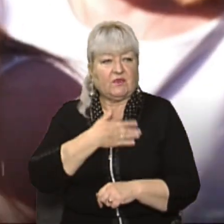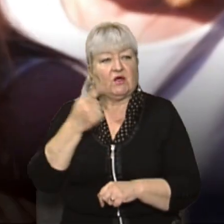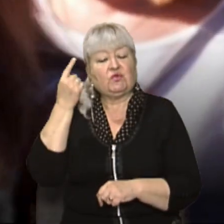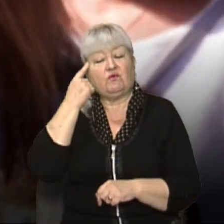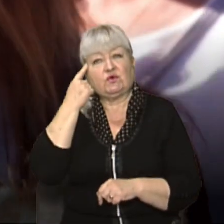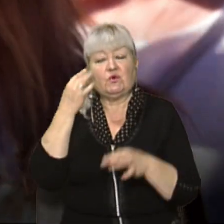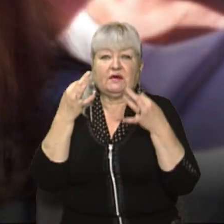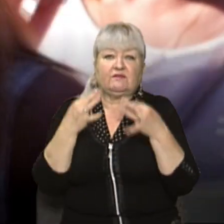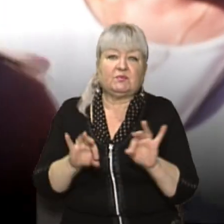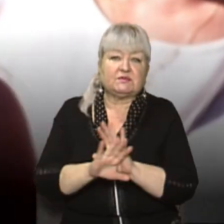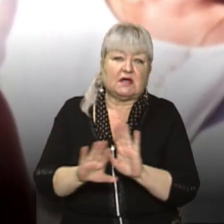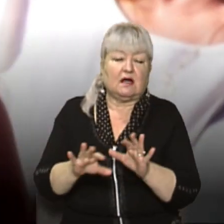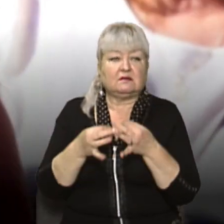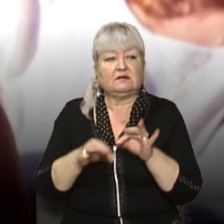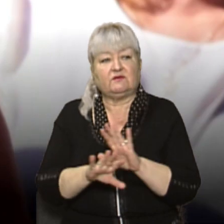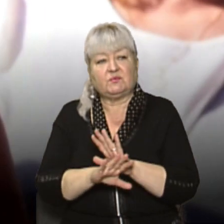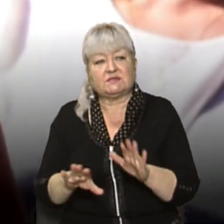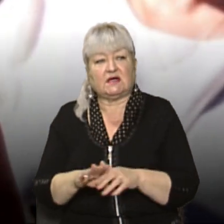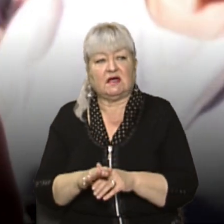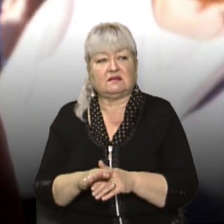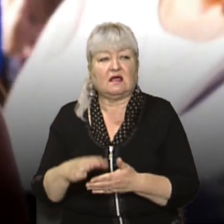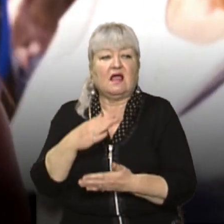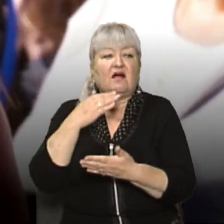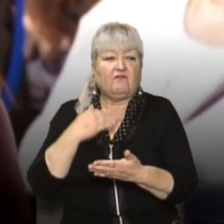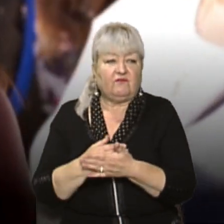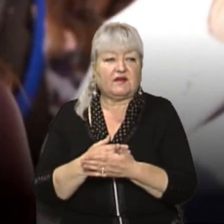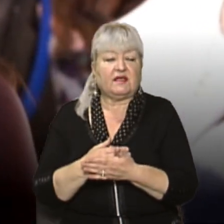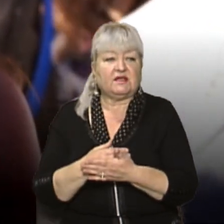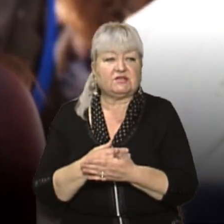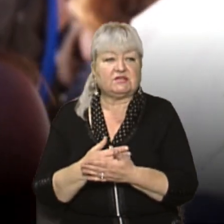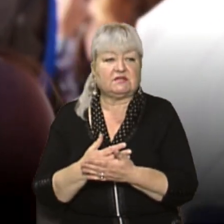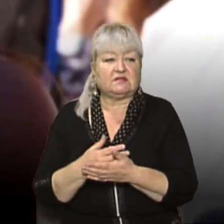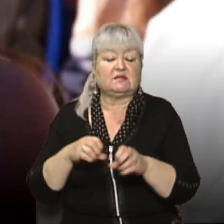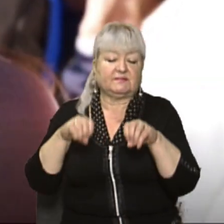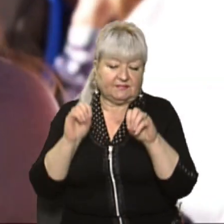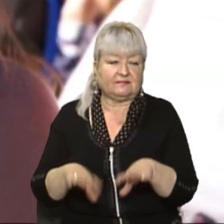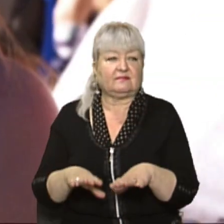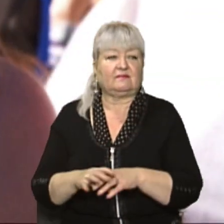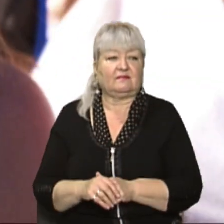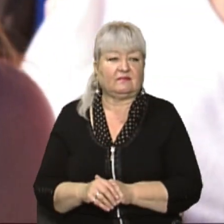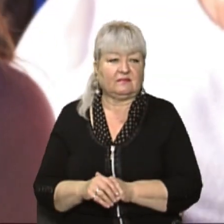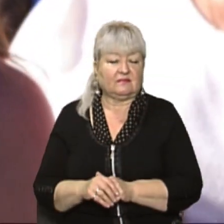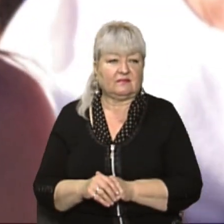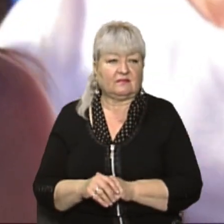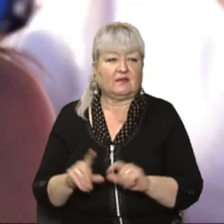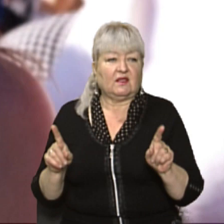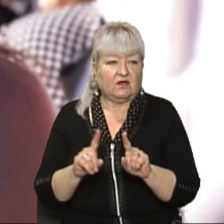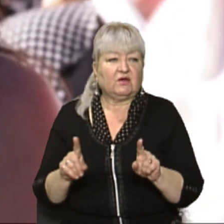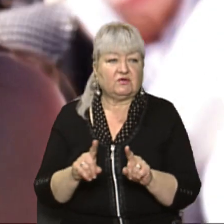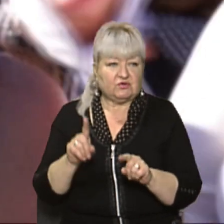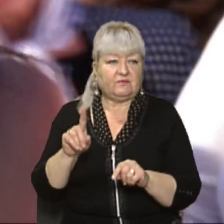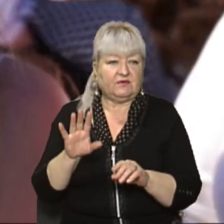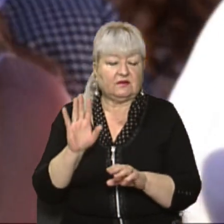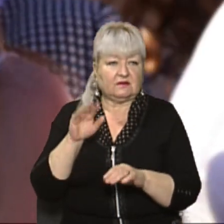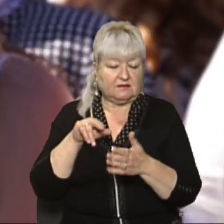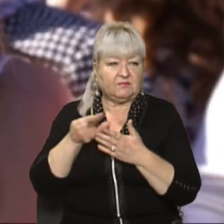чи відпускати, чи не відпускати, але врешті з сім'єю прийняли таке рішення, що він пішов.